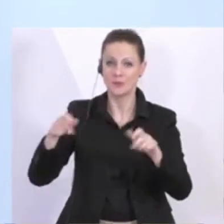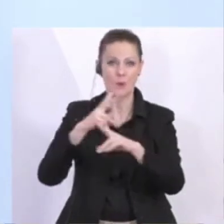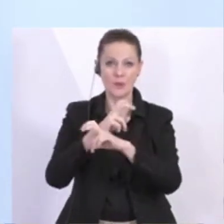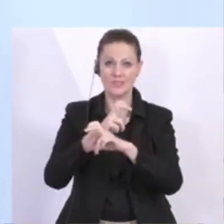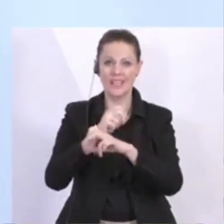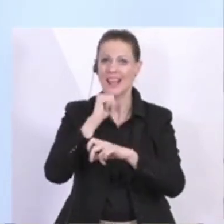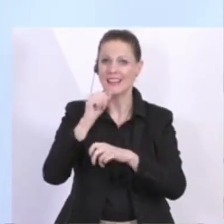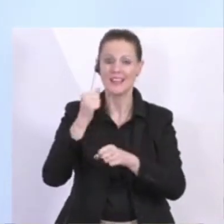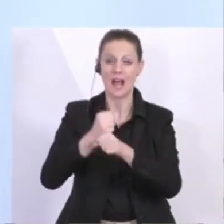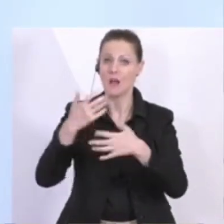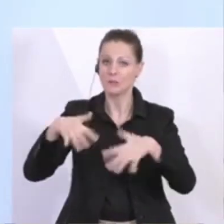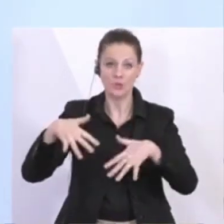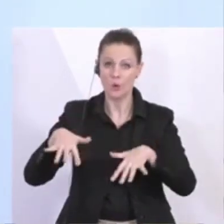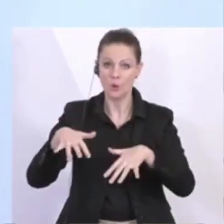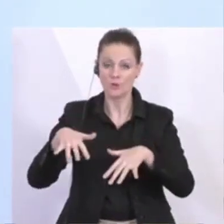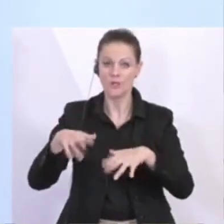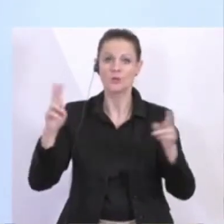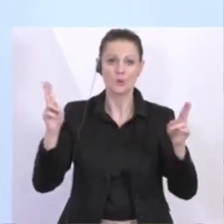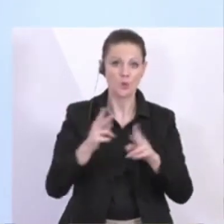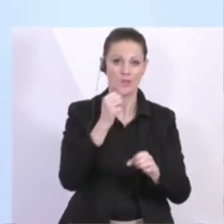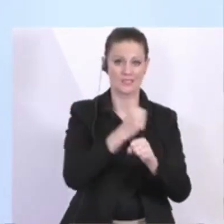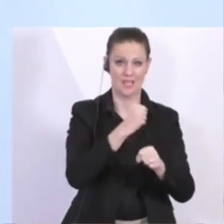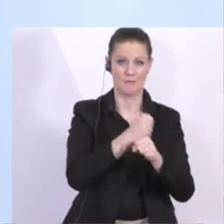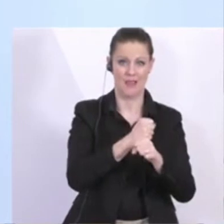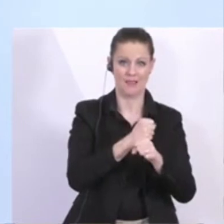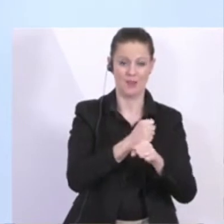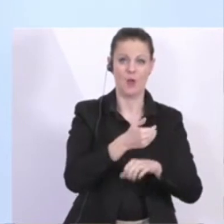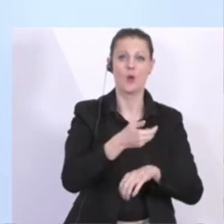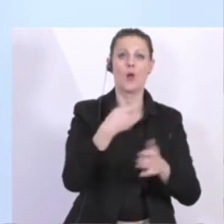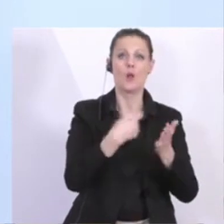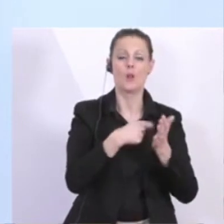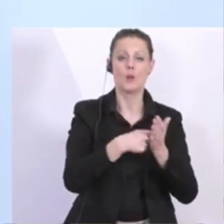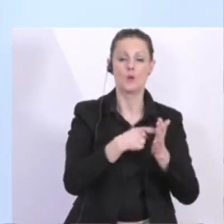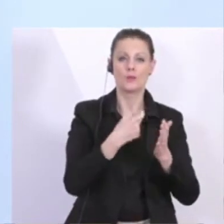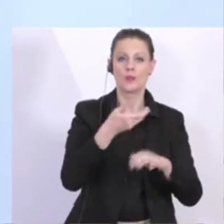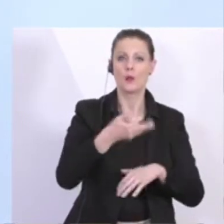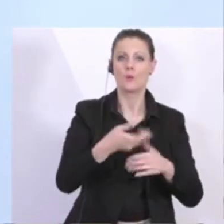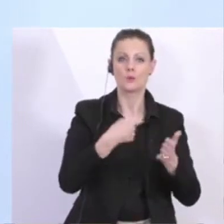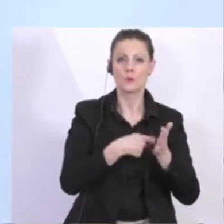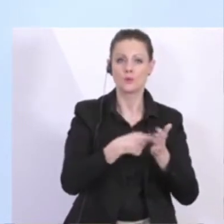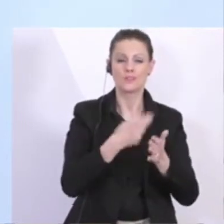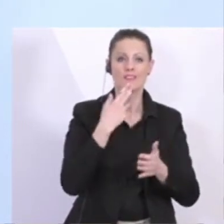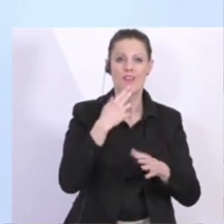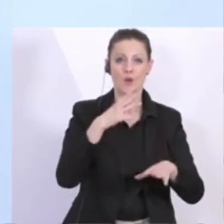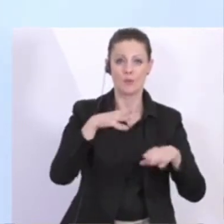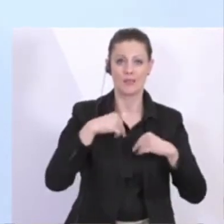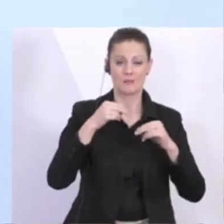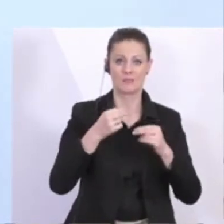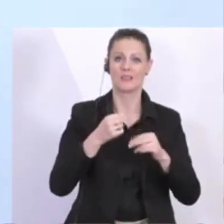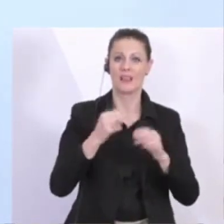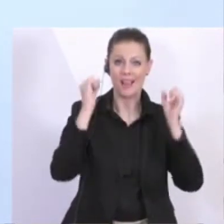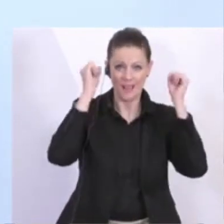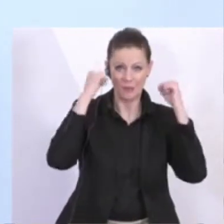gehen und die Lohnkosten von der Republik getragen werden. Zweitens der Härtefallfonds